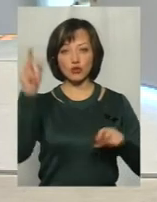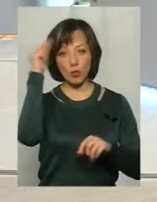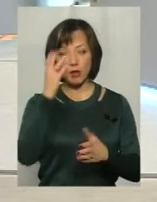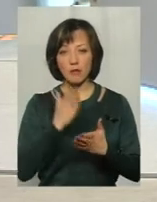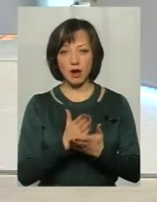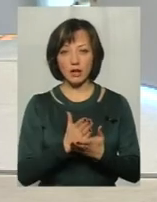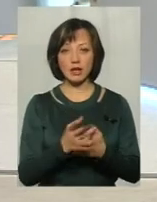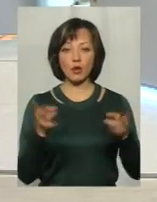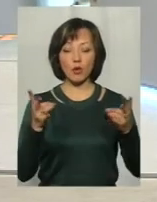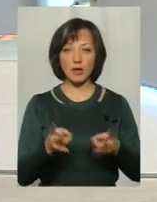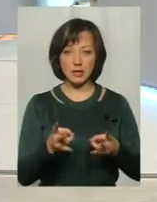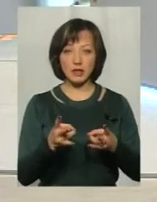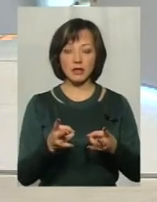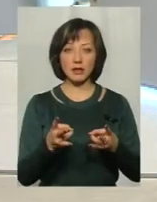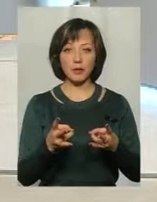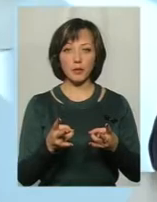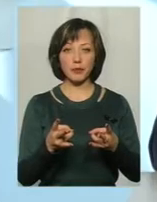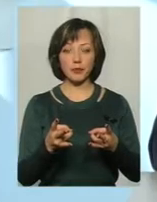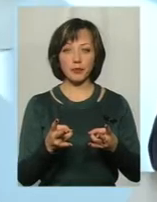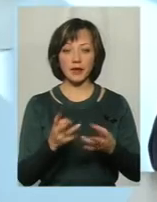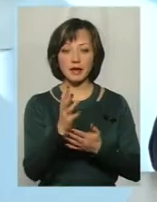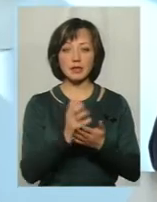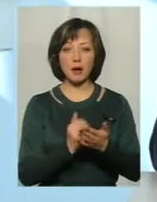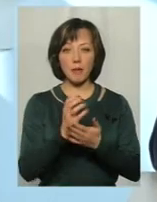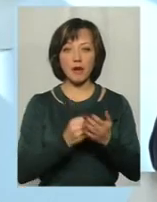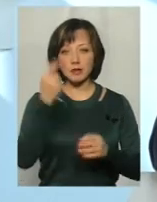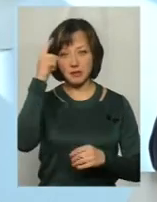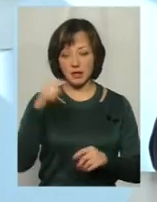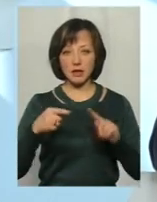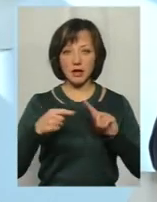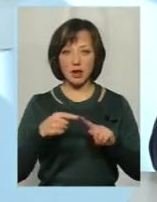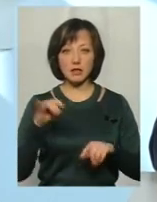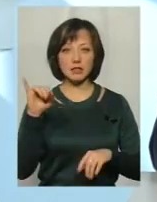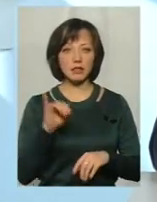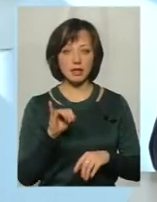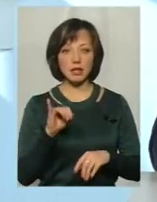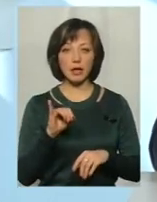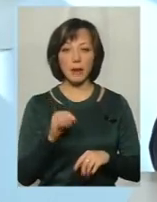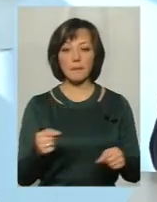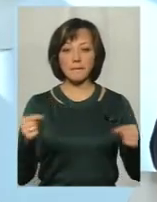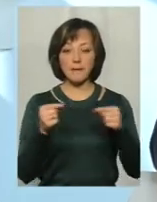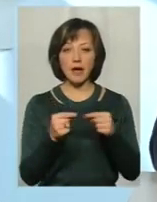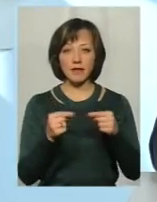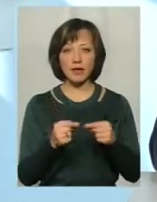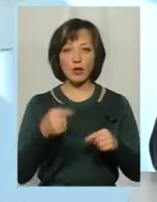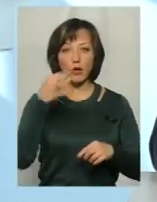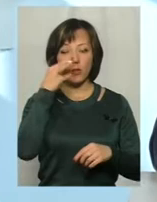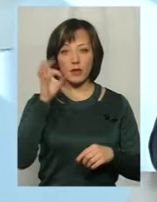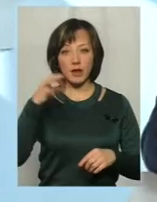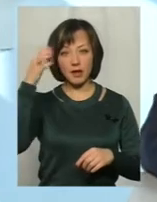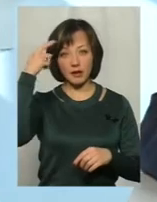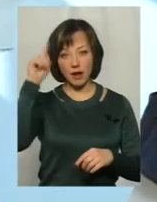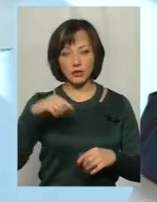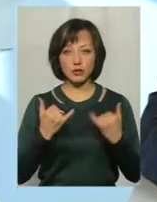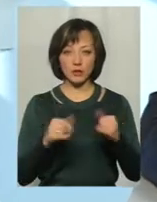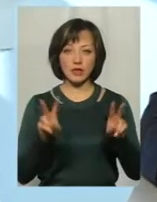мати той необхідний, відповідно, запас знань раз, і певні, відповідно, уміння і навички, які ми